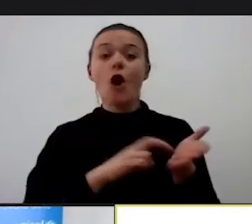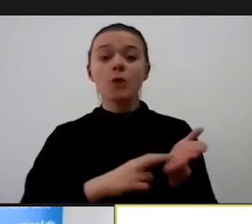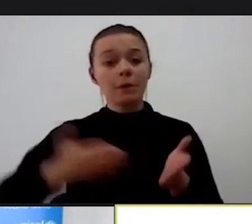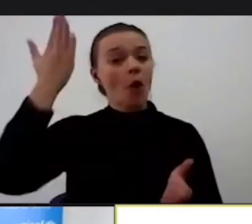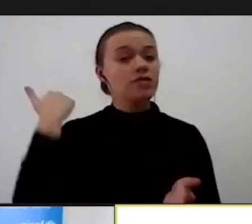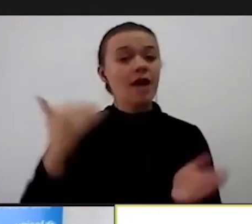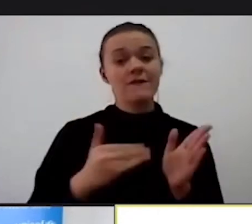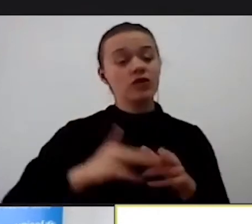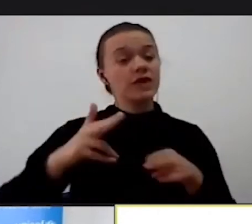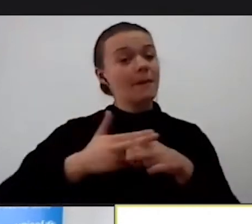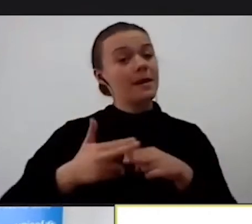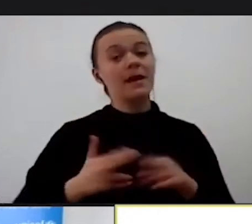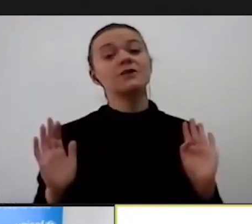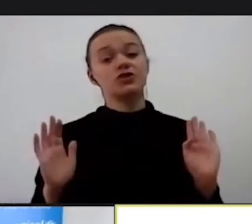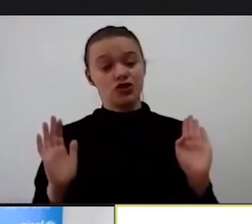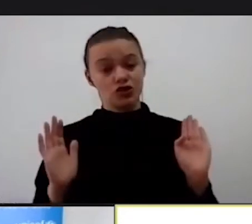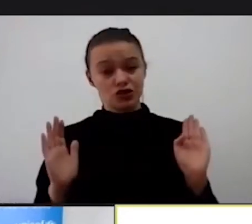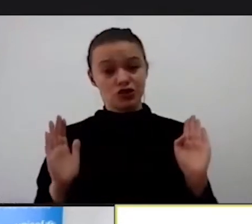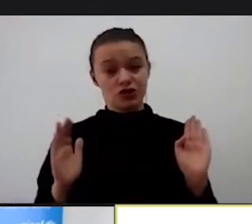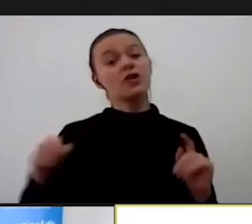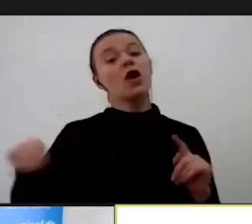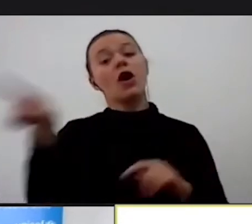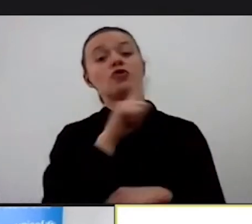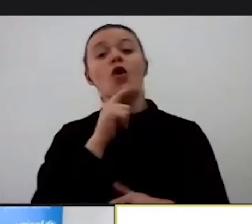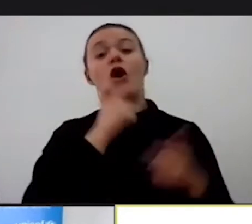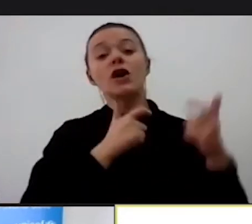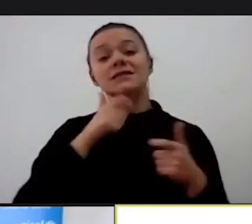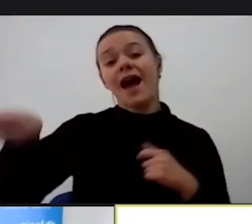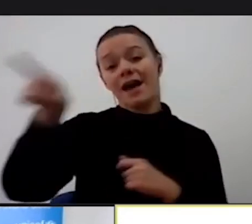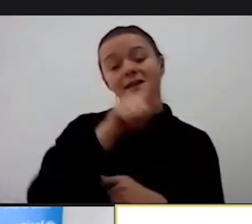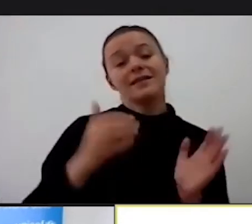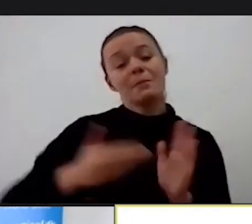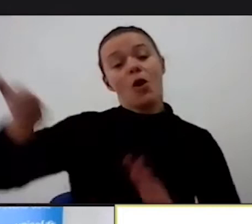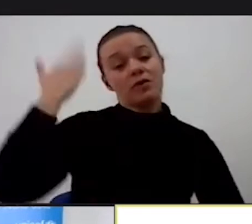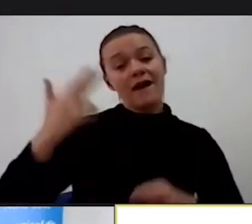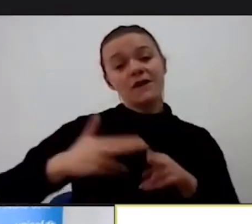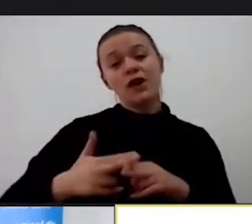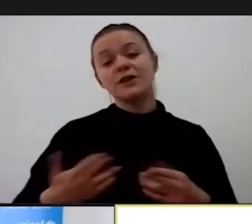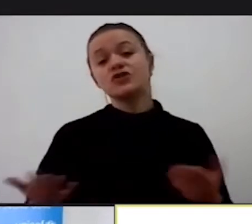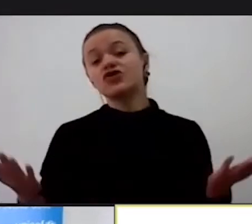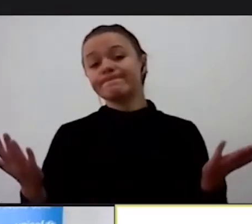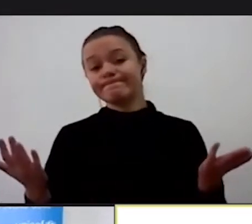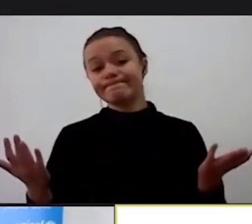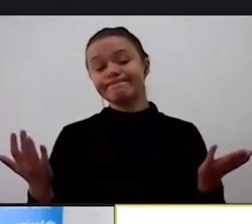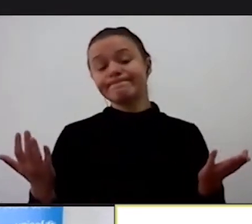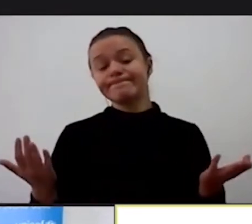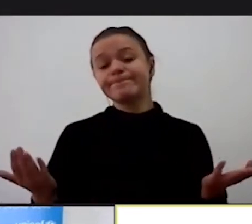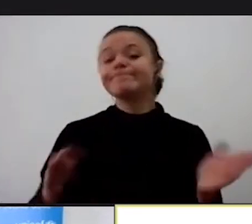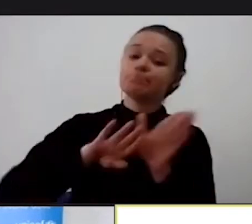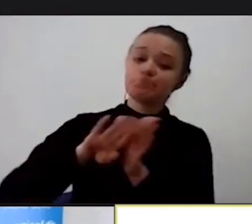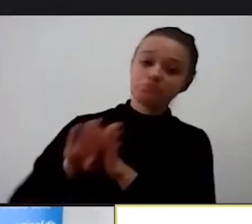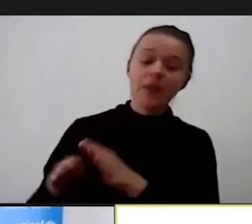trebalo da ste ga vi stari davno već rešili. Ali zato mi mladi smo dali svoje